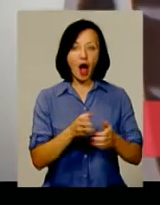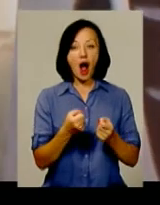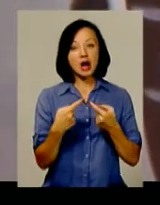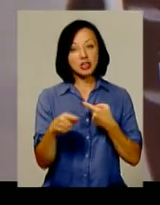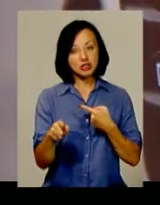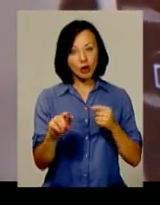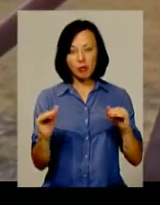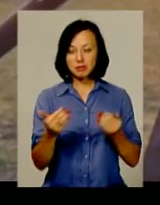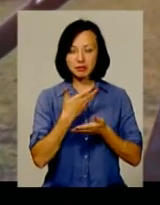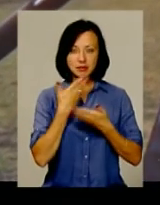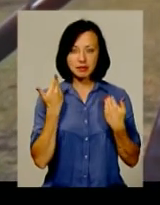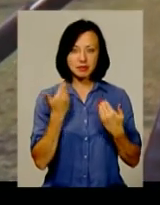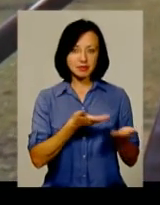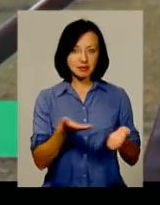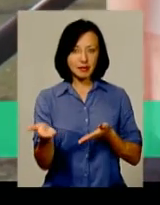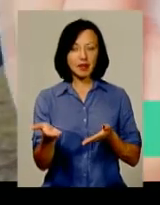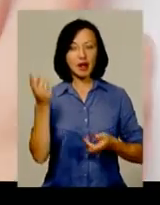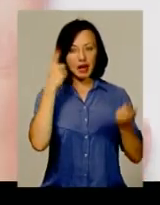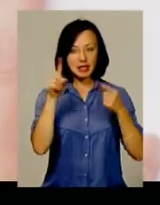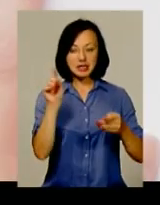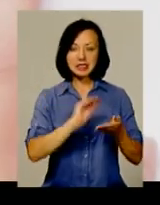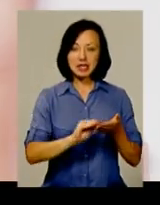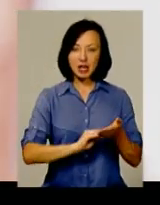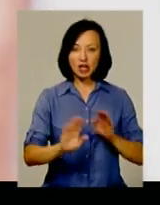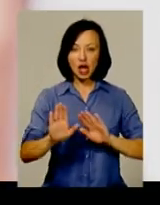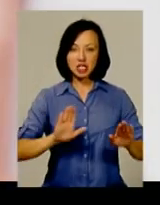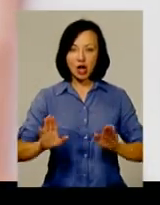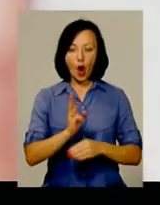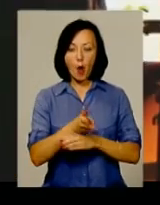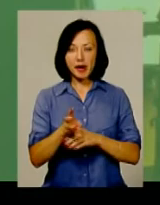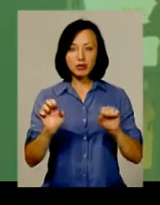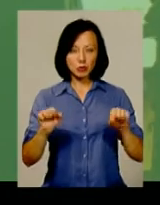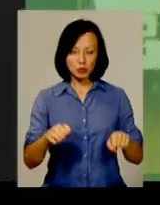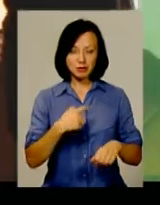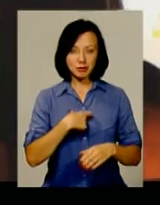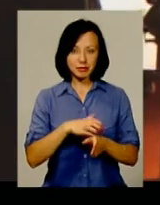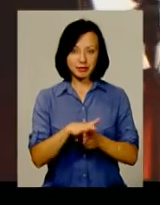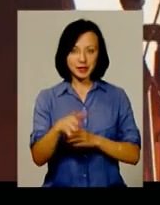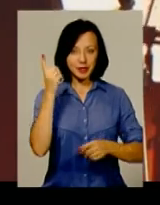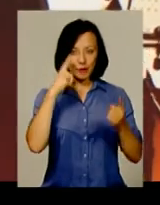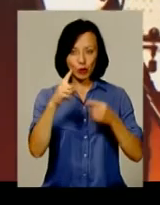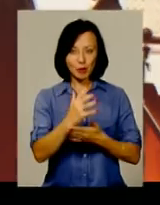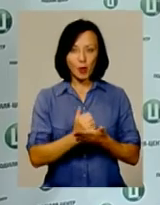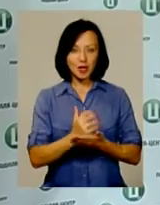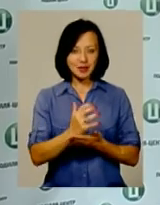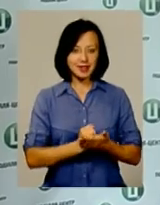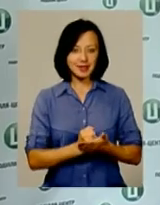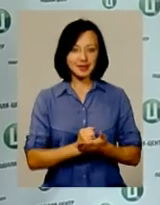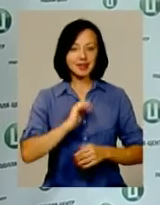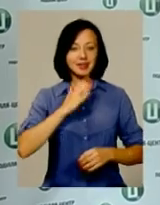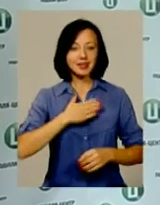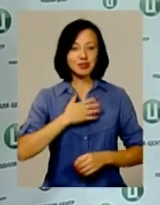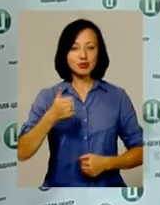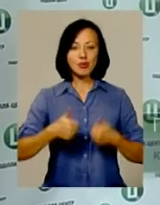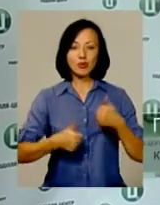інших обмежень немає. Тож креативні сценаристи, режисери та оператори можуть сповна реалізувати свій творчий потенціал. «В нашому конкурсі,